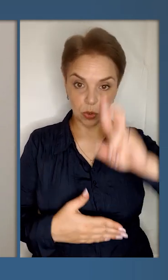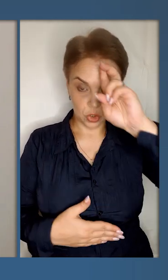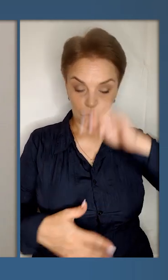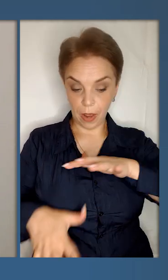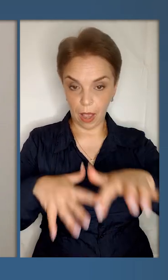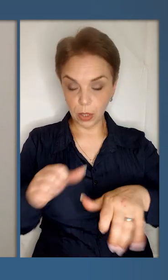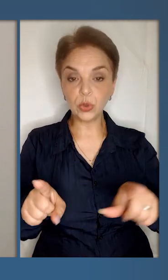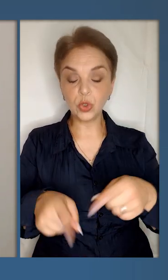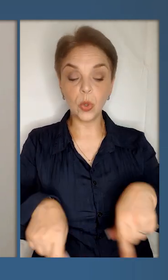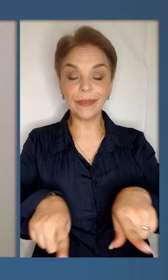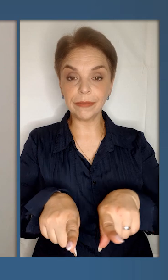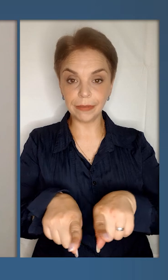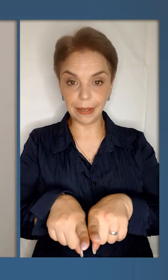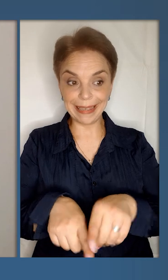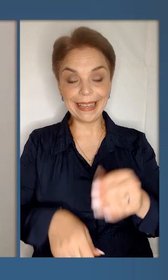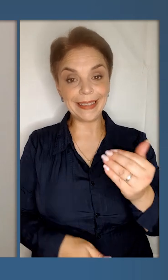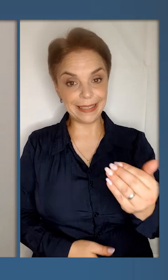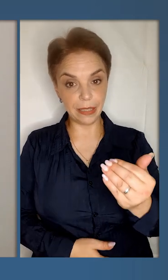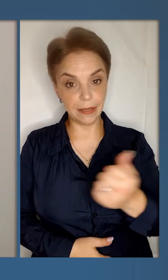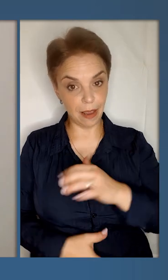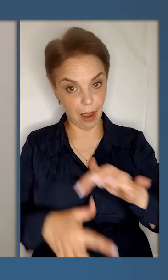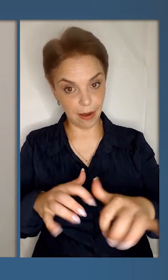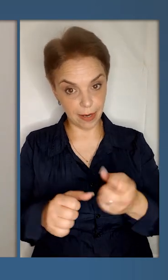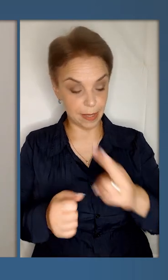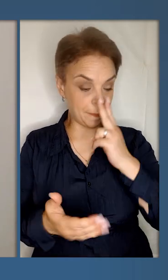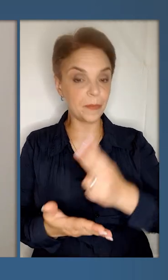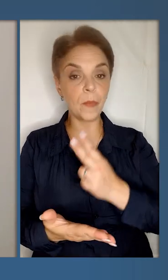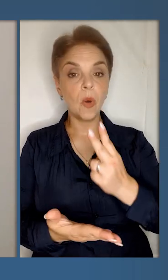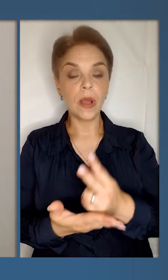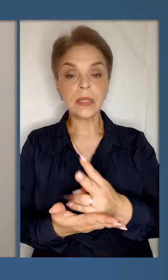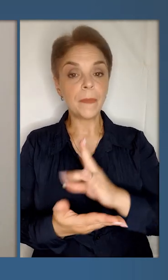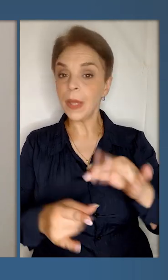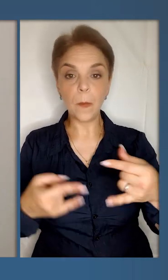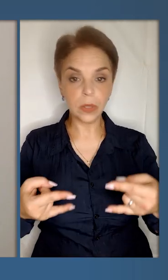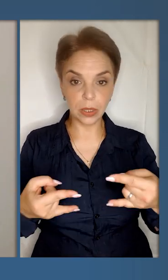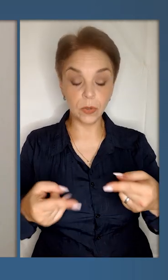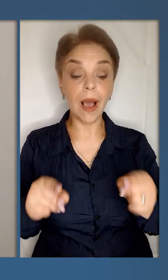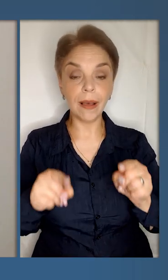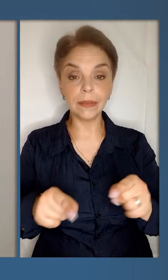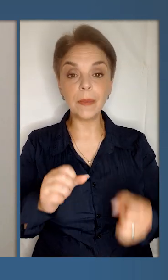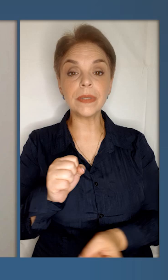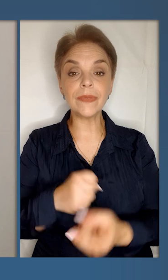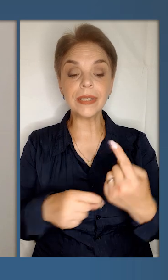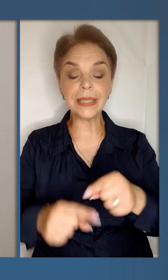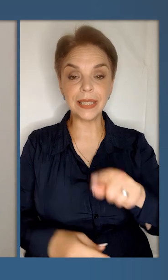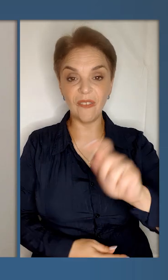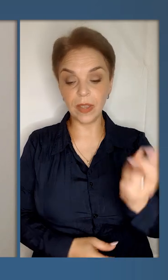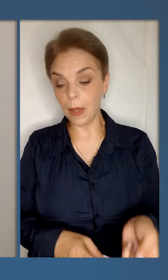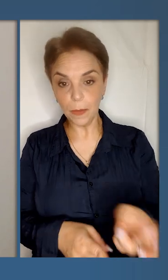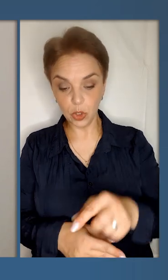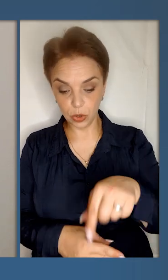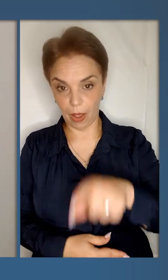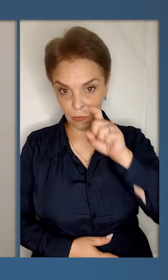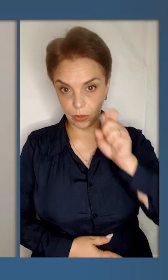які показують державі-агресору, що таке її агресія. показують не по телевізору, саме там, звідки ця